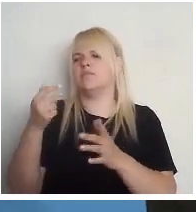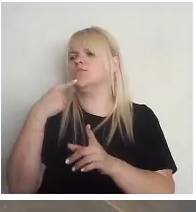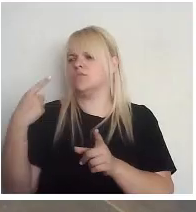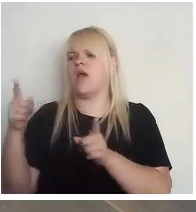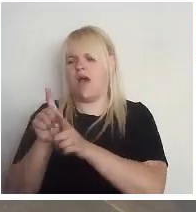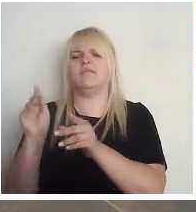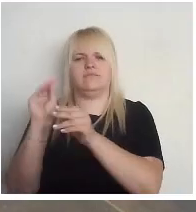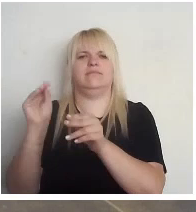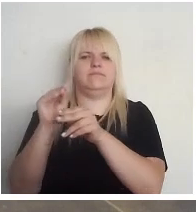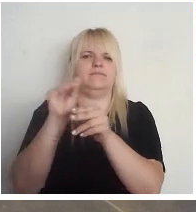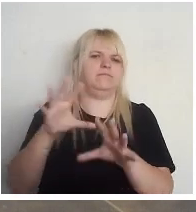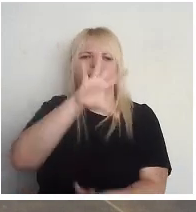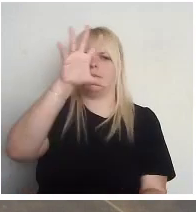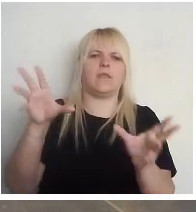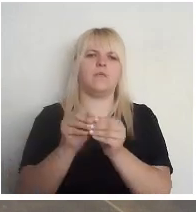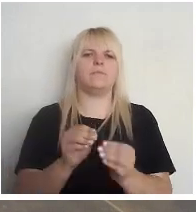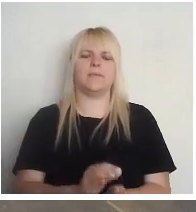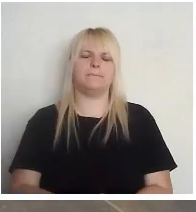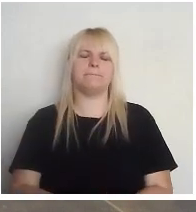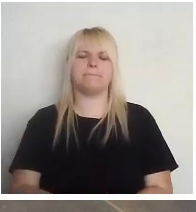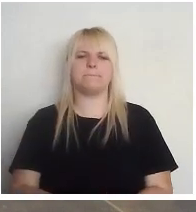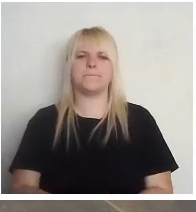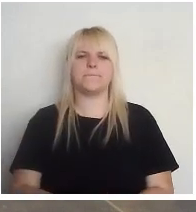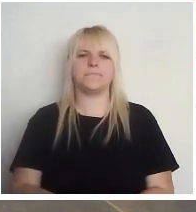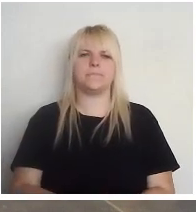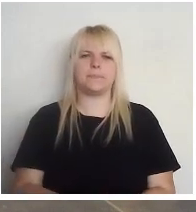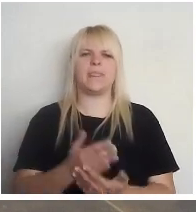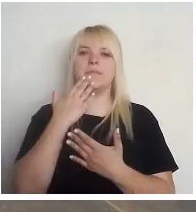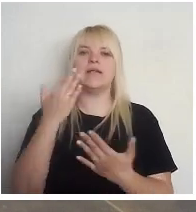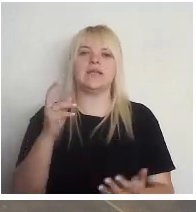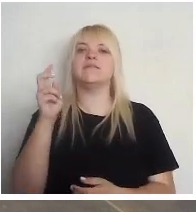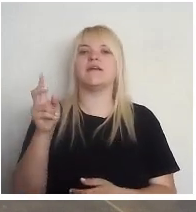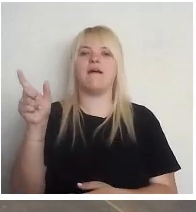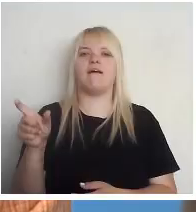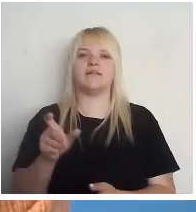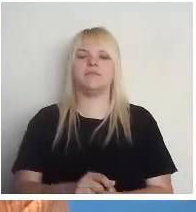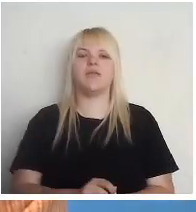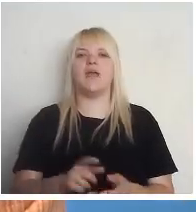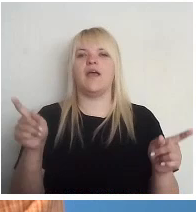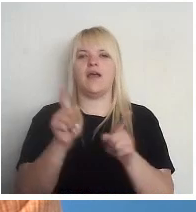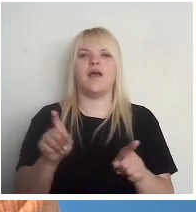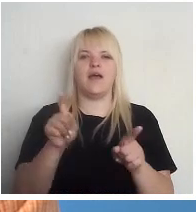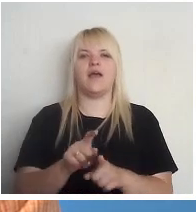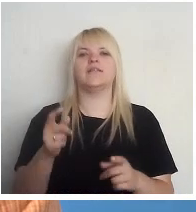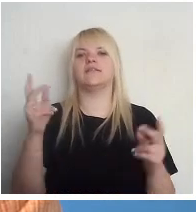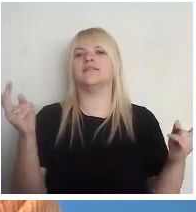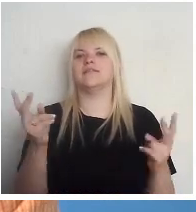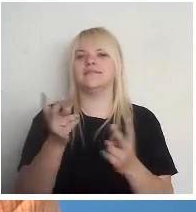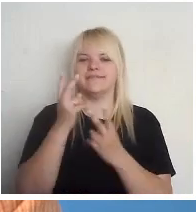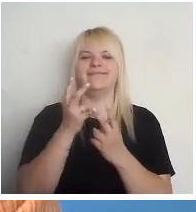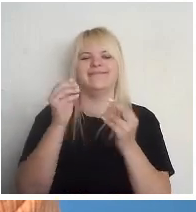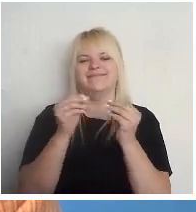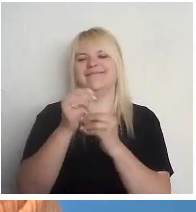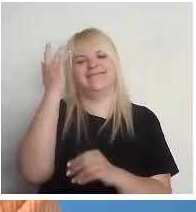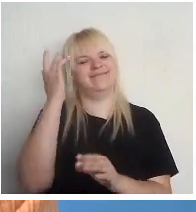manis teiks noteikti. Paldies. Kārli. Atkal neprofesionāls viedoklis. Kā